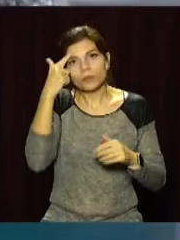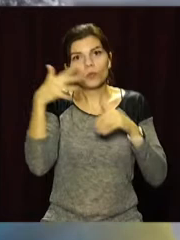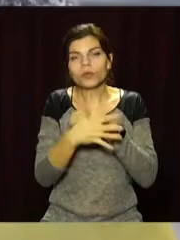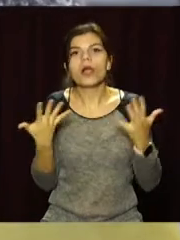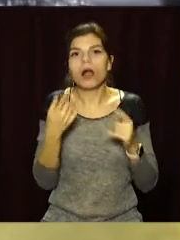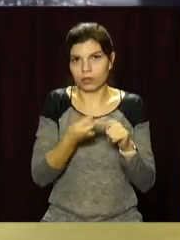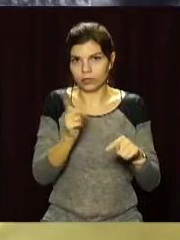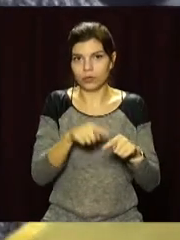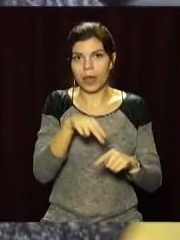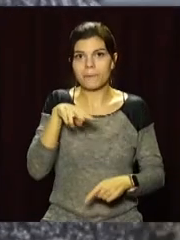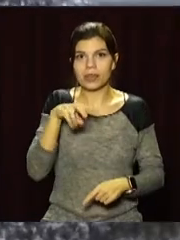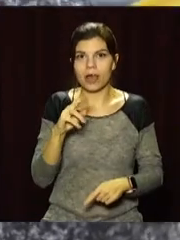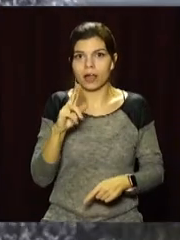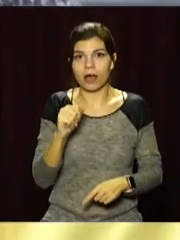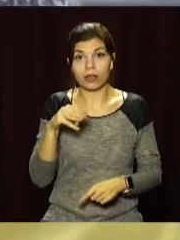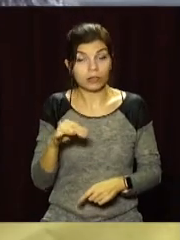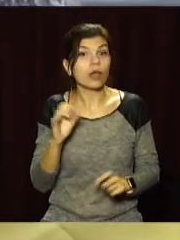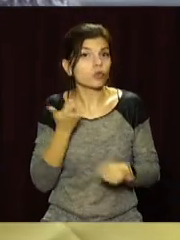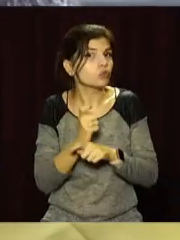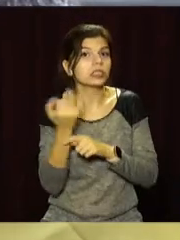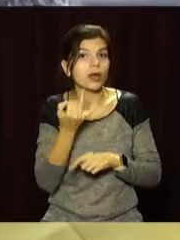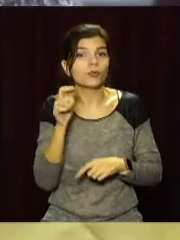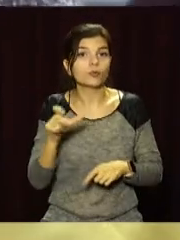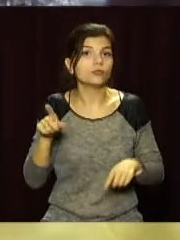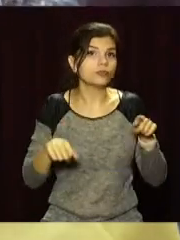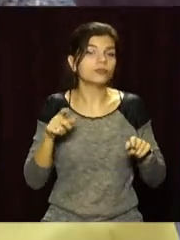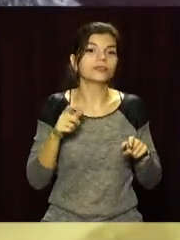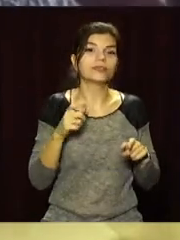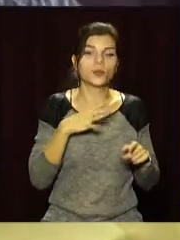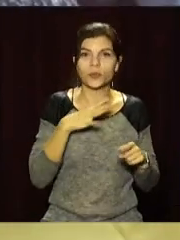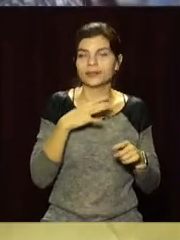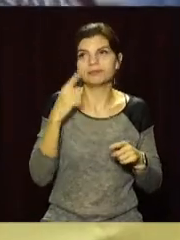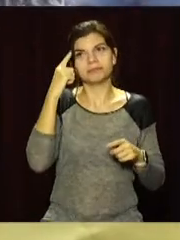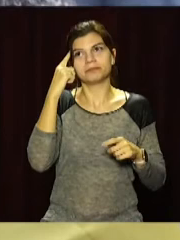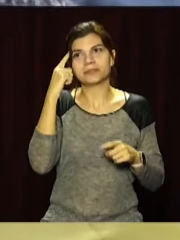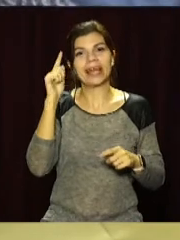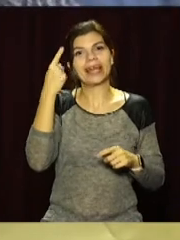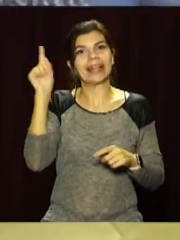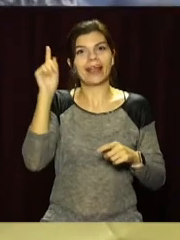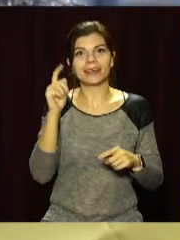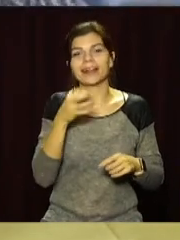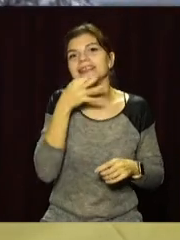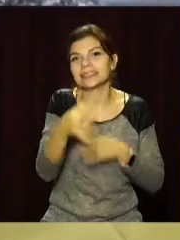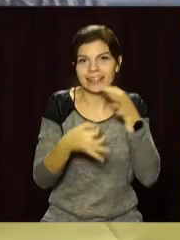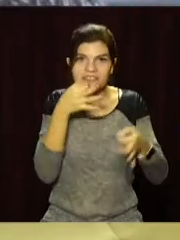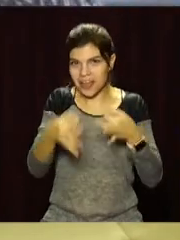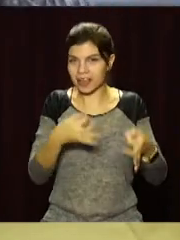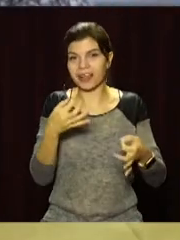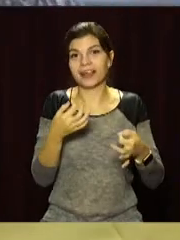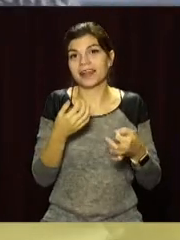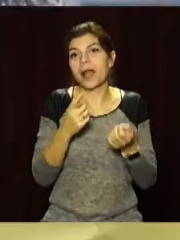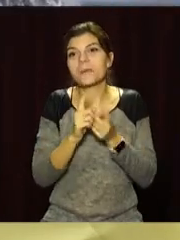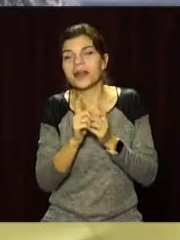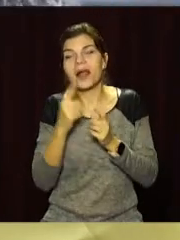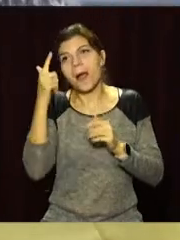значення цього слова. Дуже цікаво, деякі люди дуже цікаві видають такі варіанти перекладу або